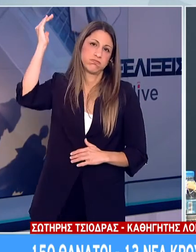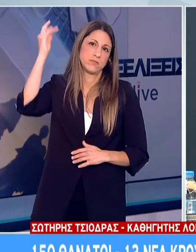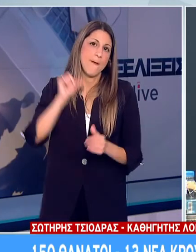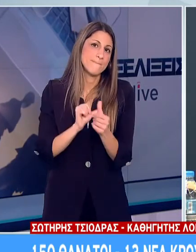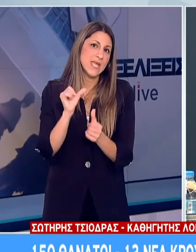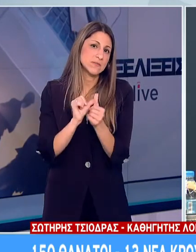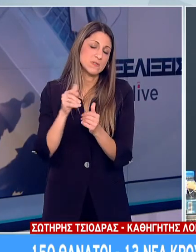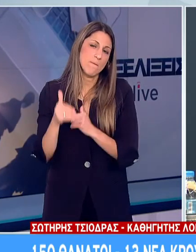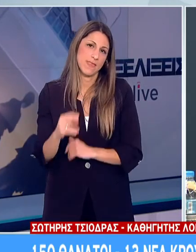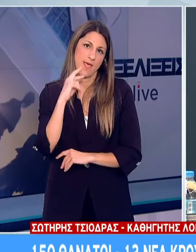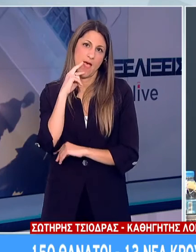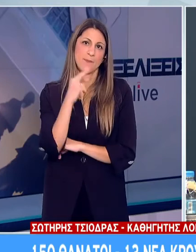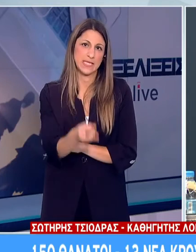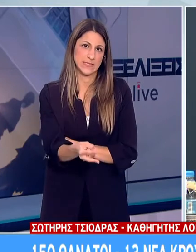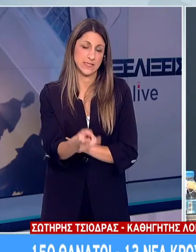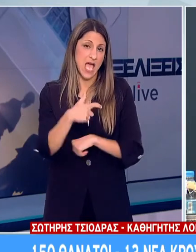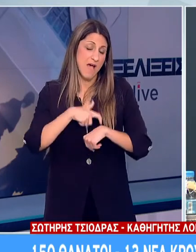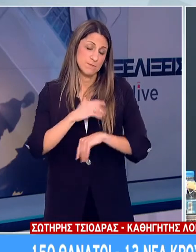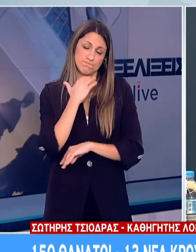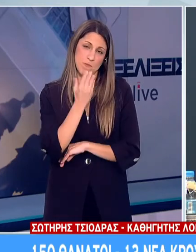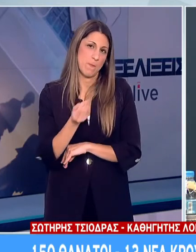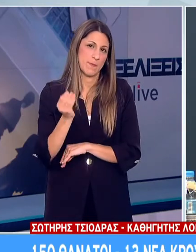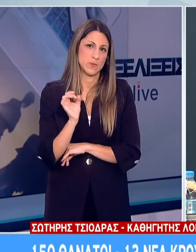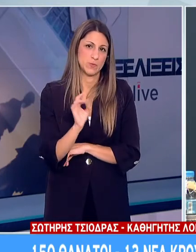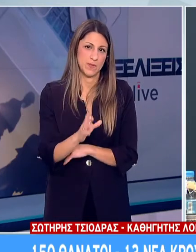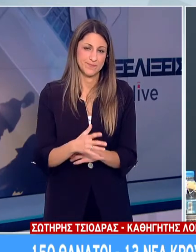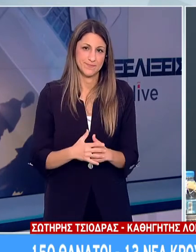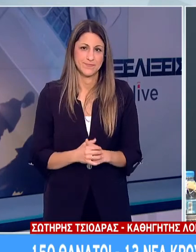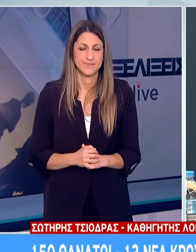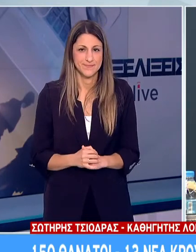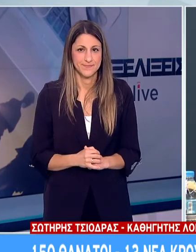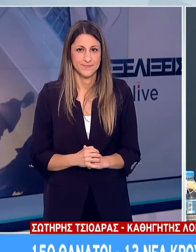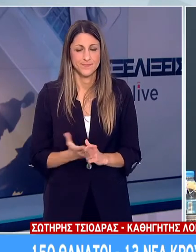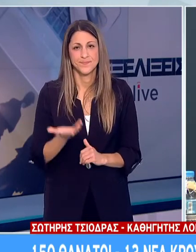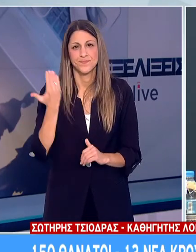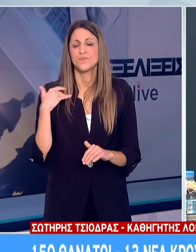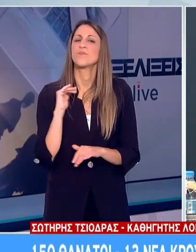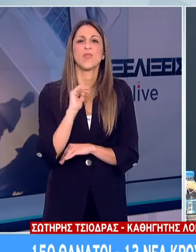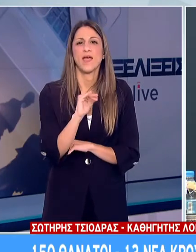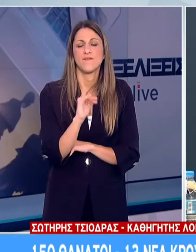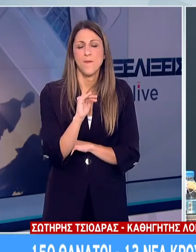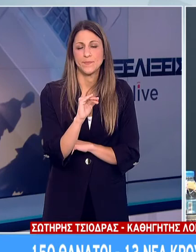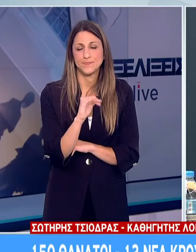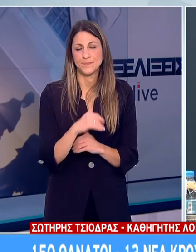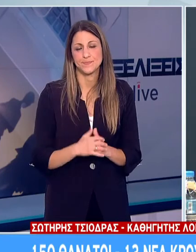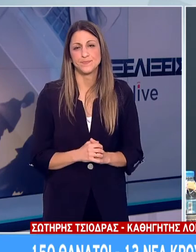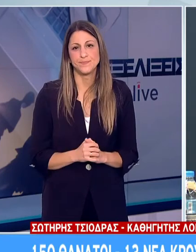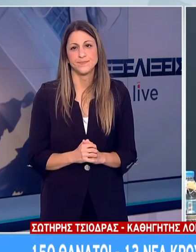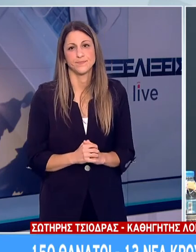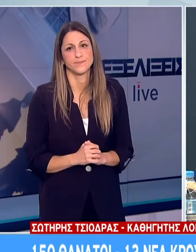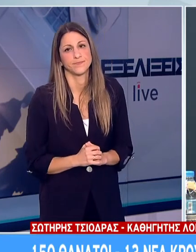κάποια περισσότερα δεδομένα για το θέμα των εμβολίων Η κυρία Τσιβίκα από το mononews.gr